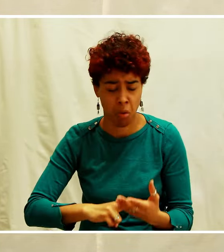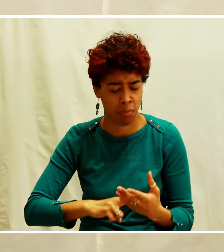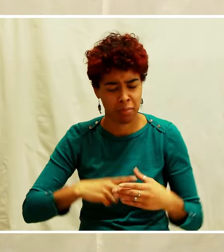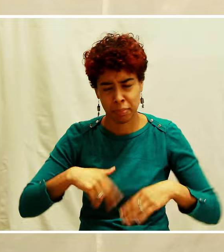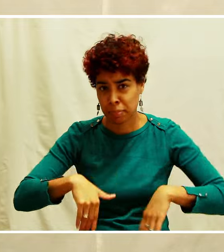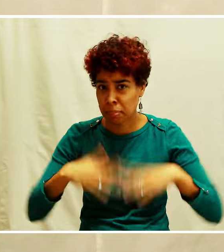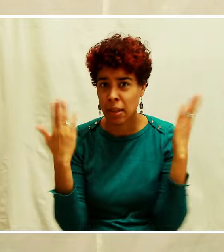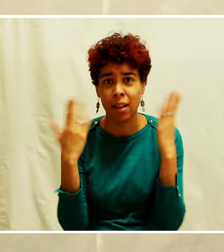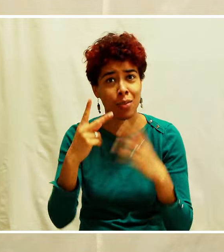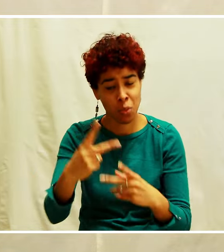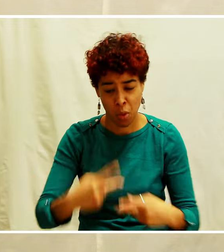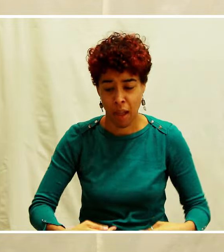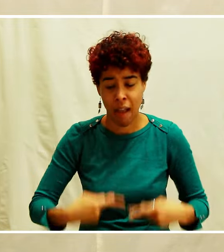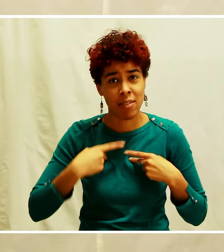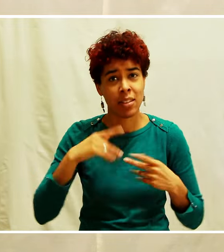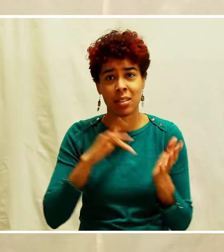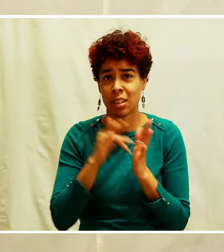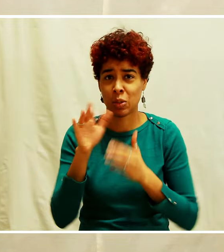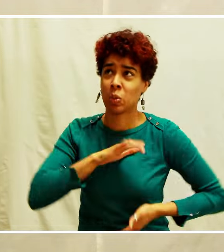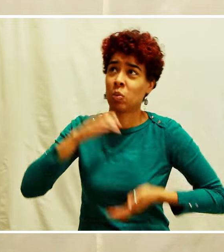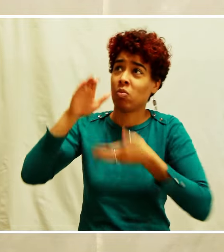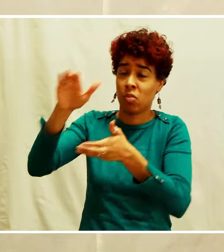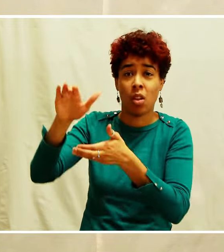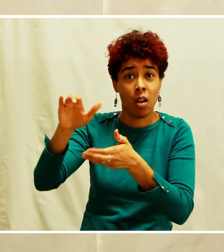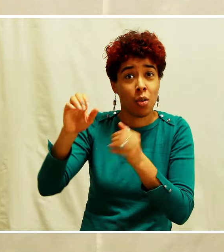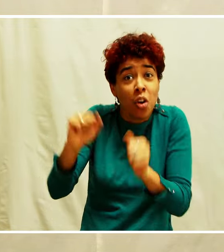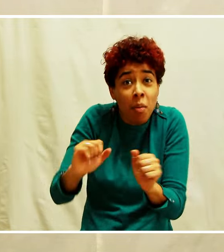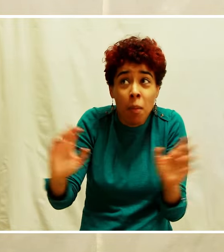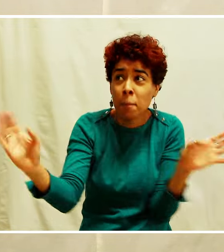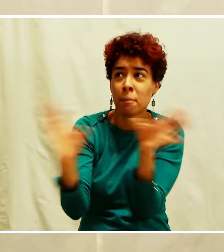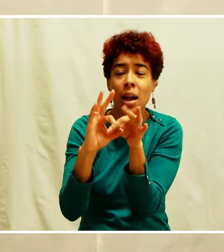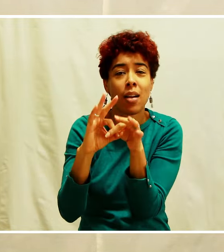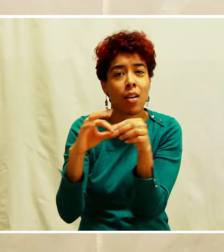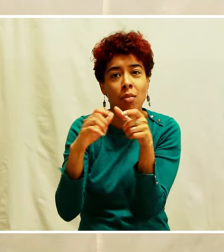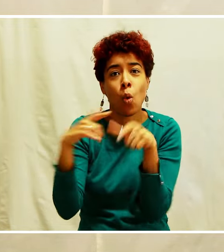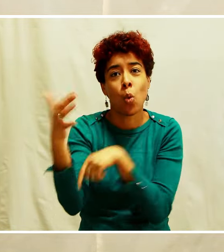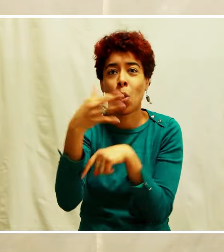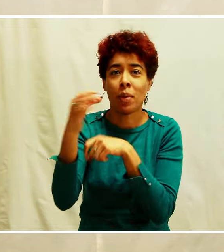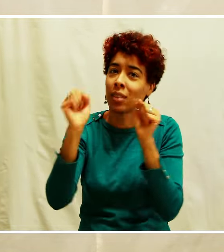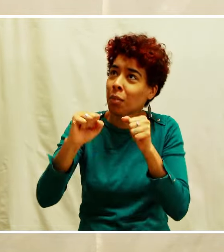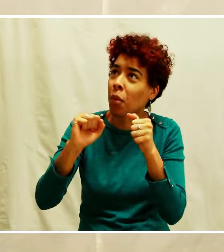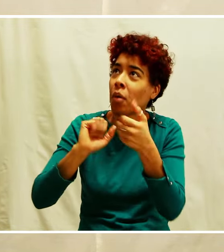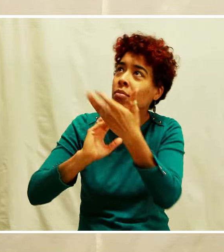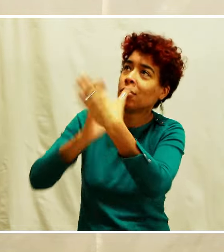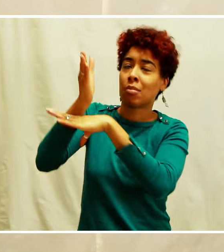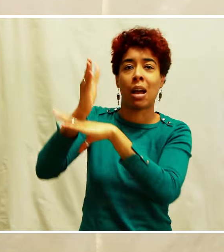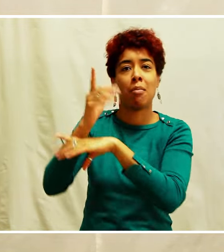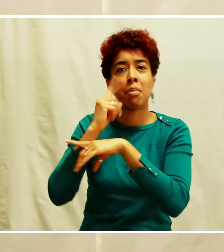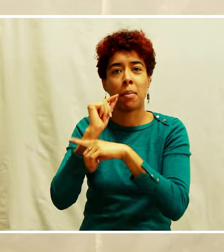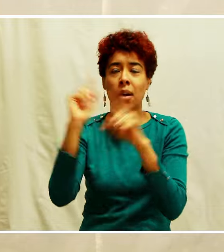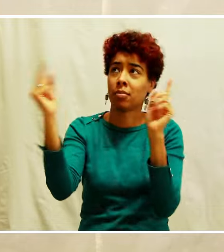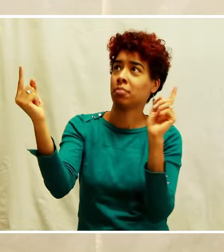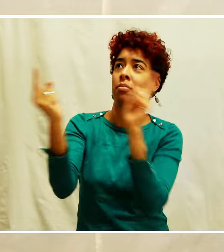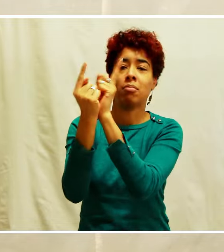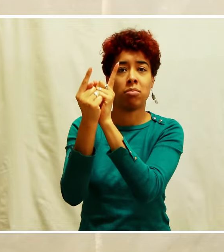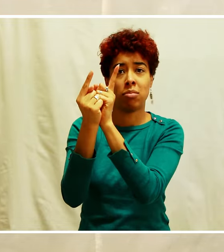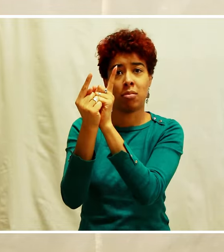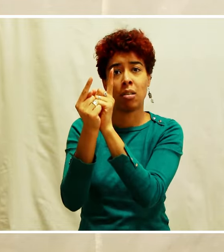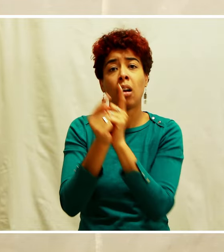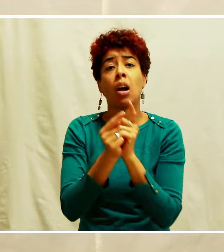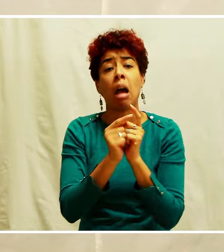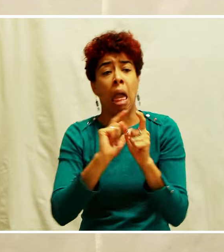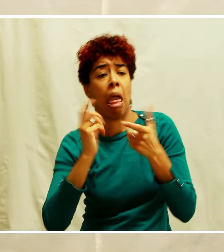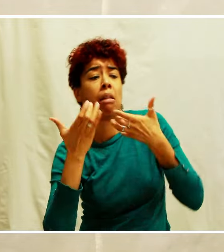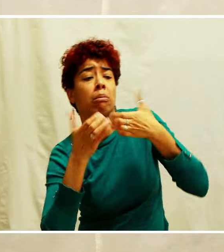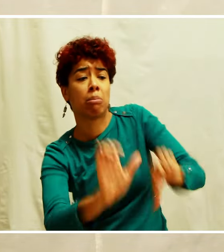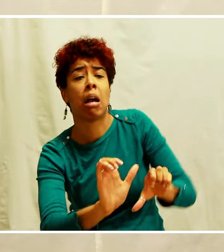as donné ta vie à Christ, alors tu as comme un billet automatique de dire « Je peux accéder auprès de mon Père » et rien ni personne ne